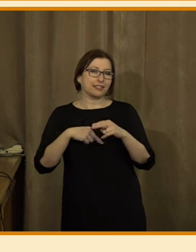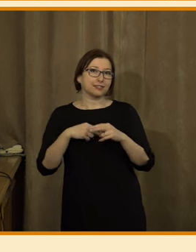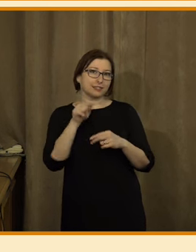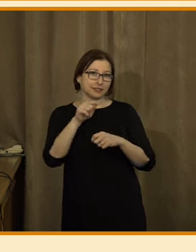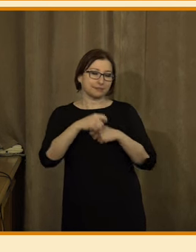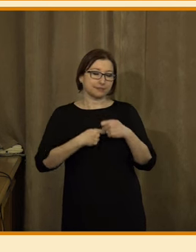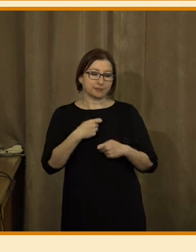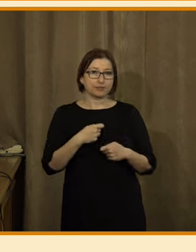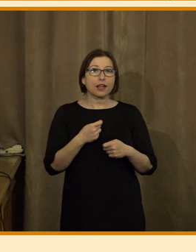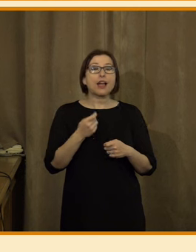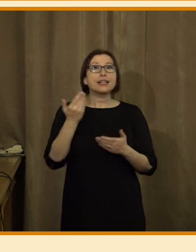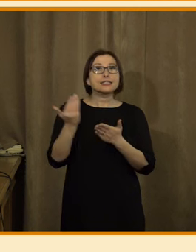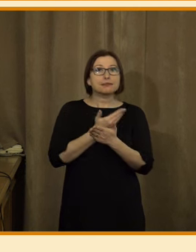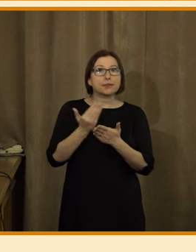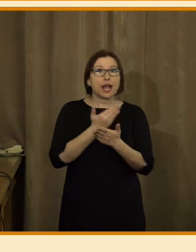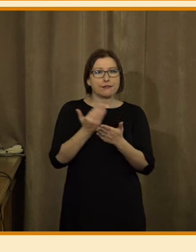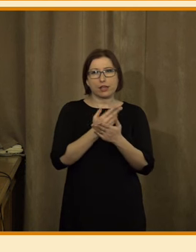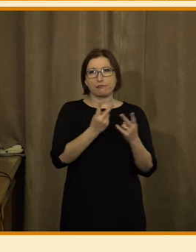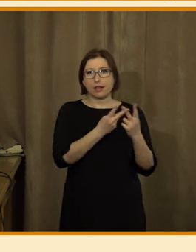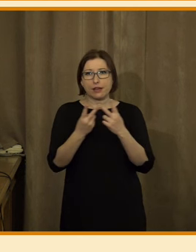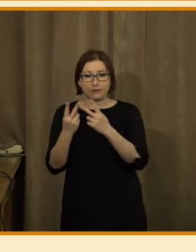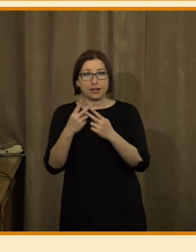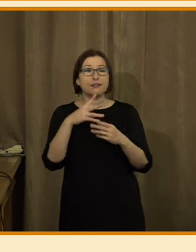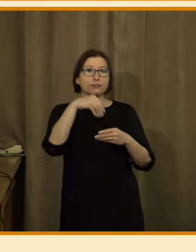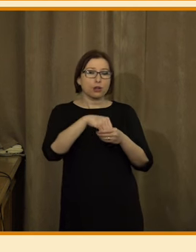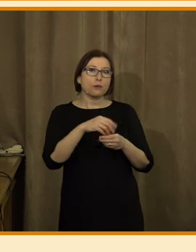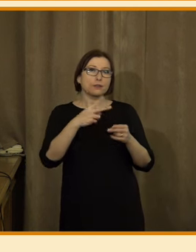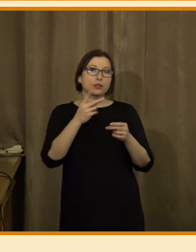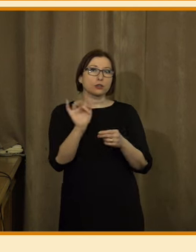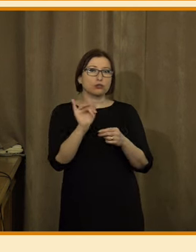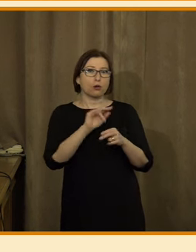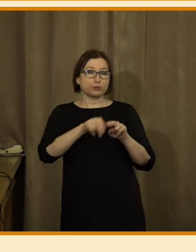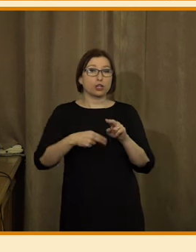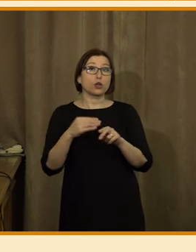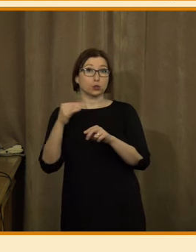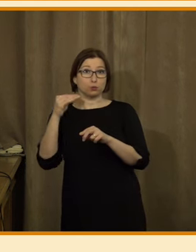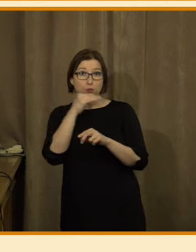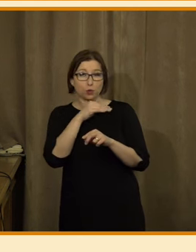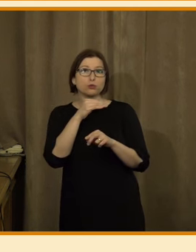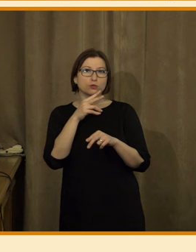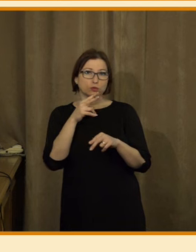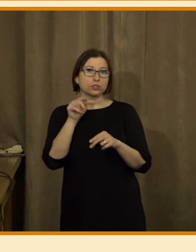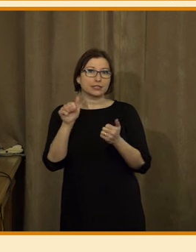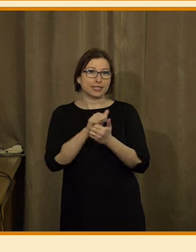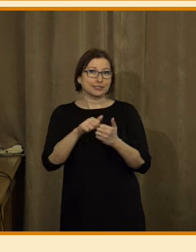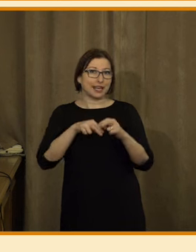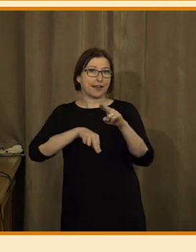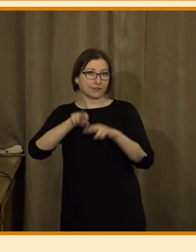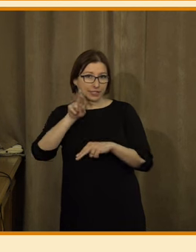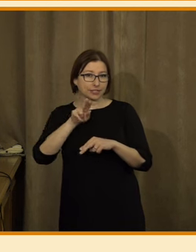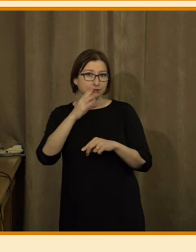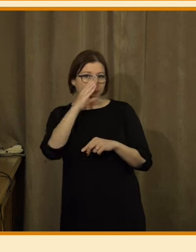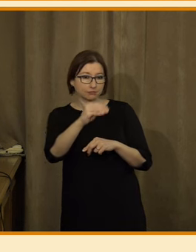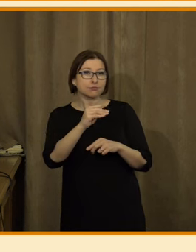spravodajský portál, tam je preference u mužů signifikantně vyšší než